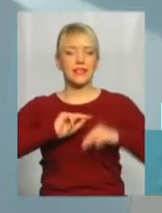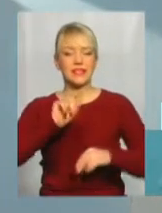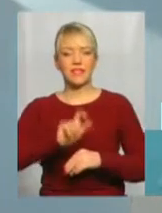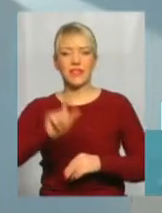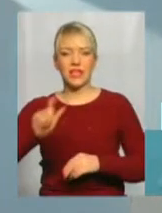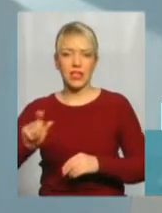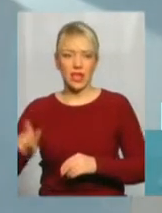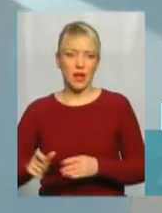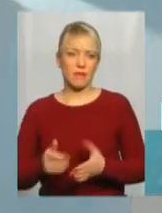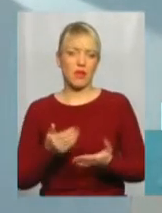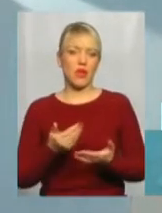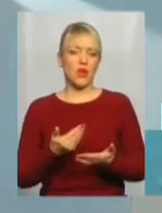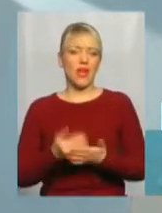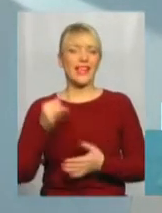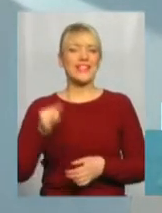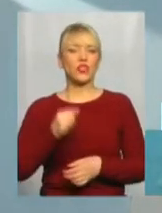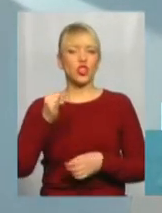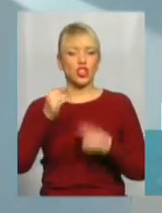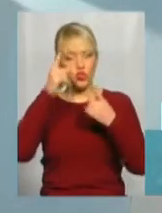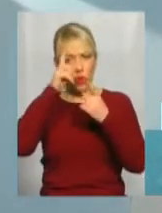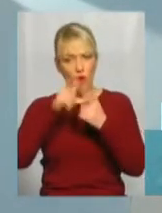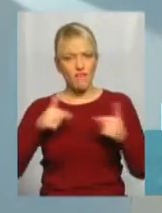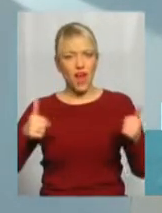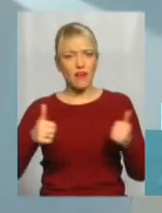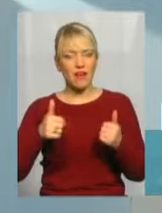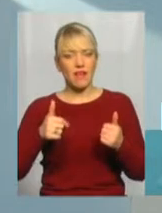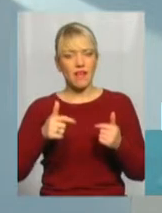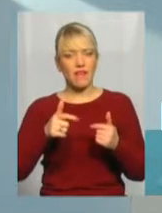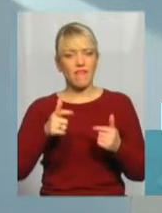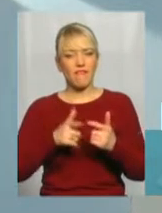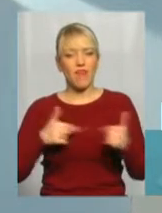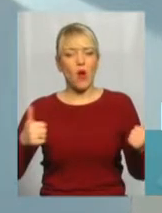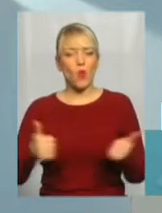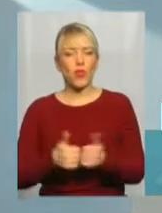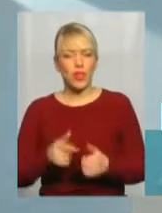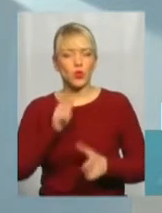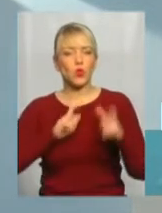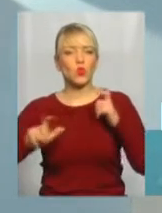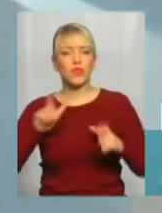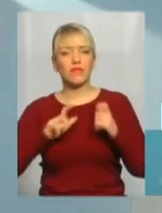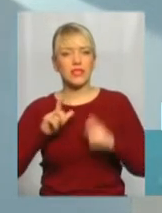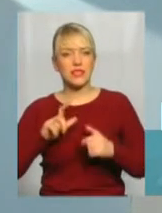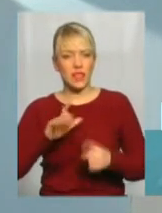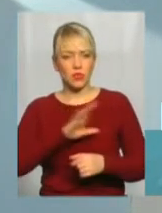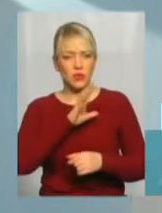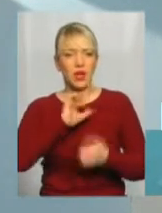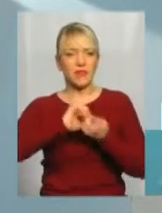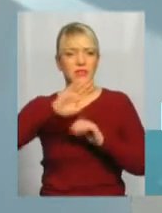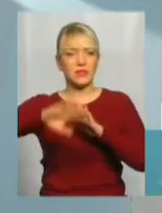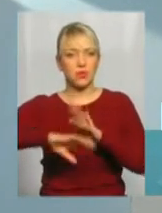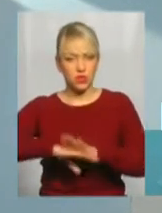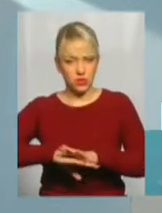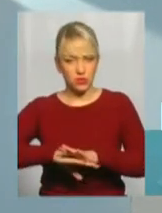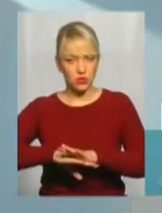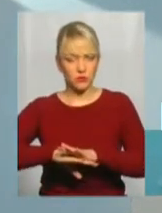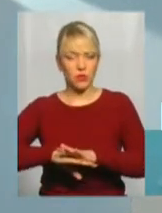історичного факультету університету тодішнього в Кам'янці Подільському.